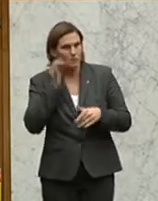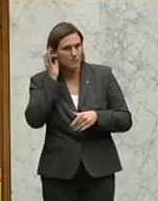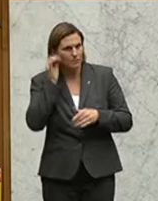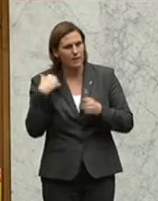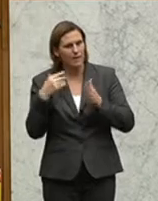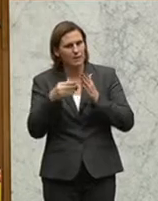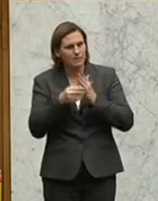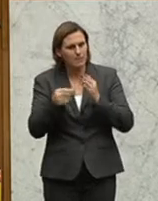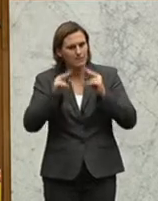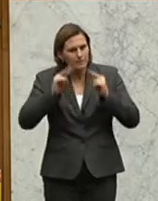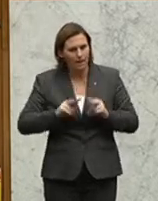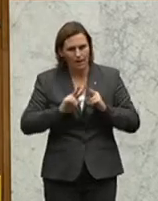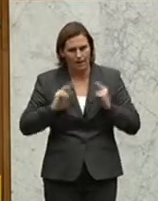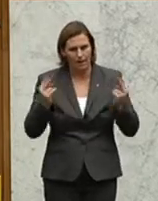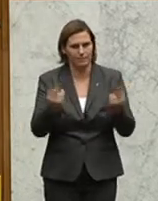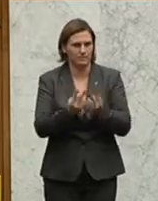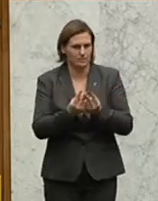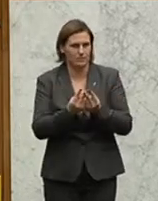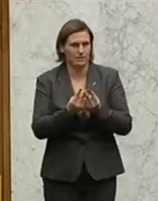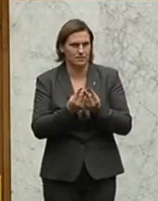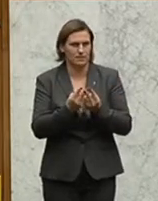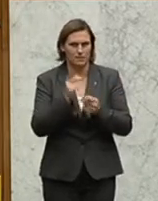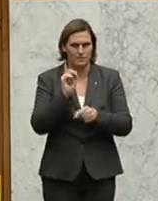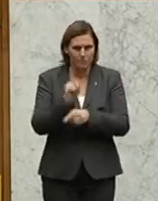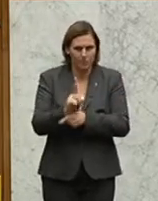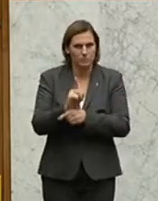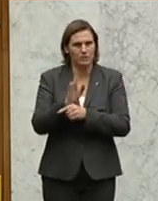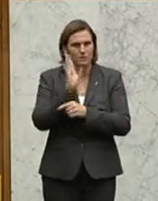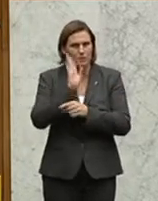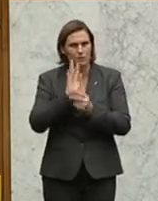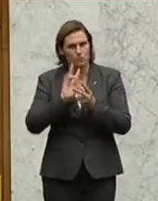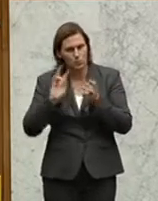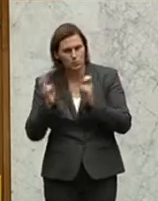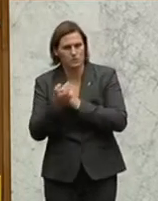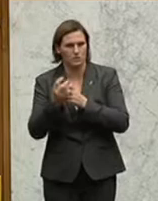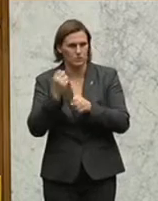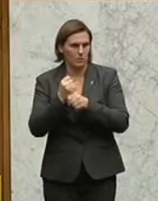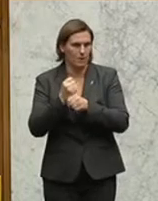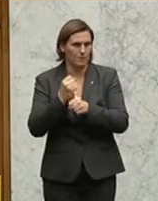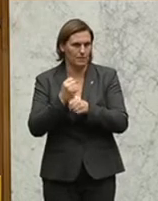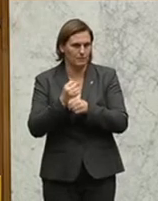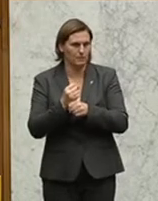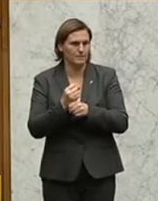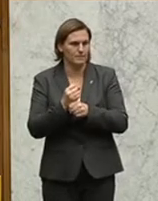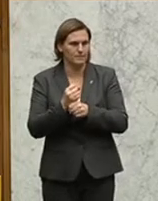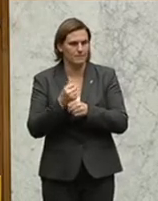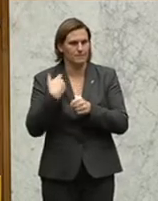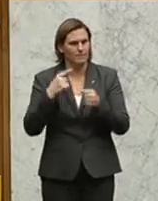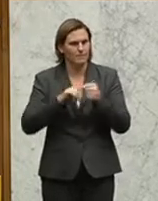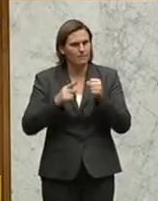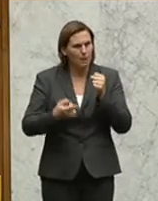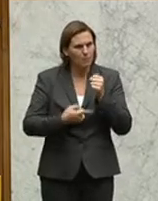Expertinnenrat eingesetzt, um deren Umsätze sich zu erarbeiten. Und während den